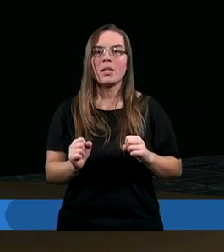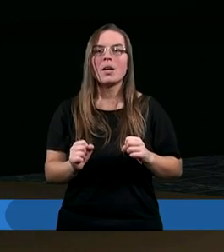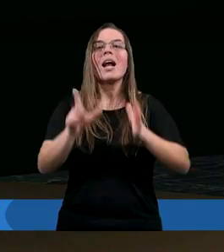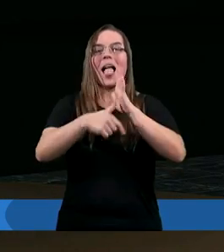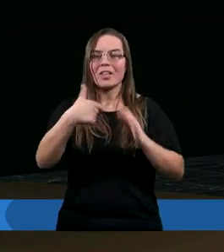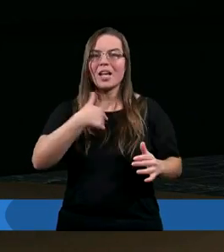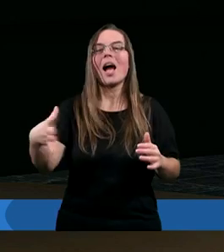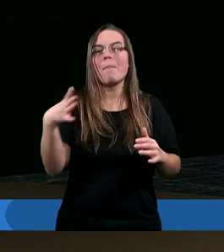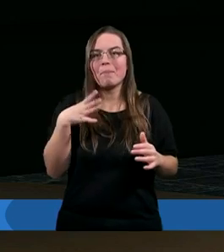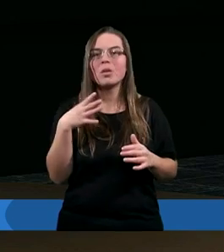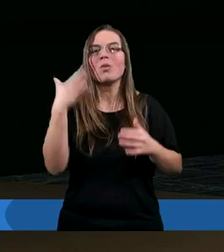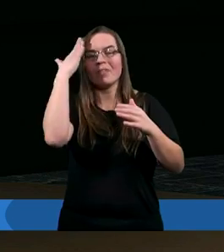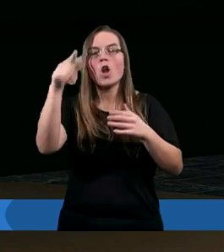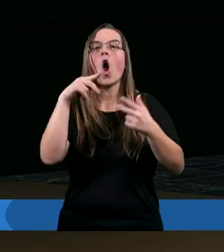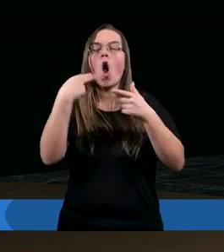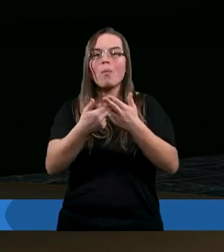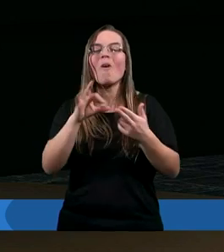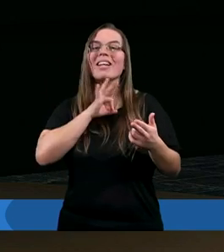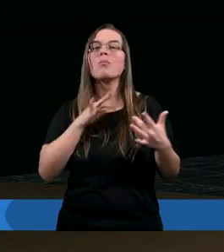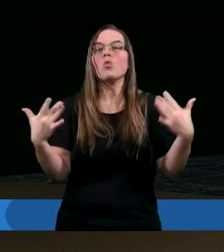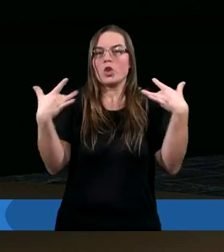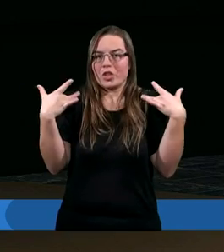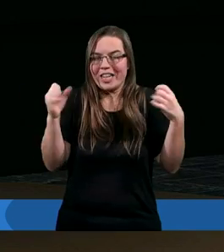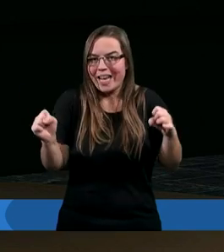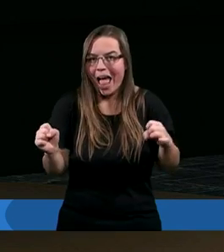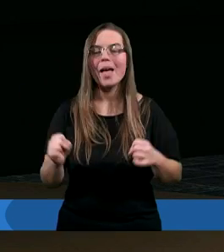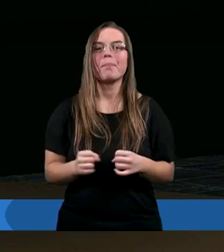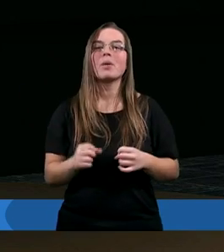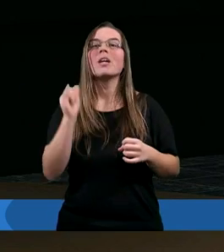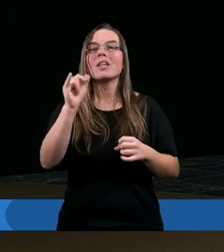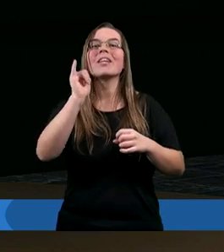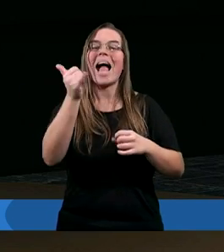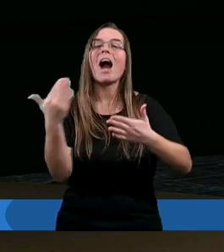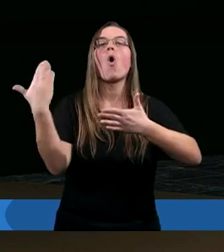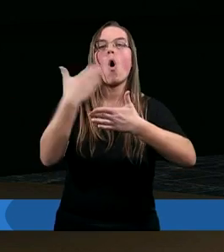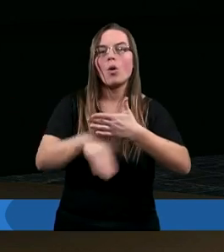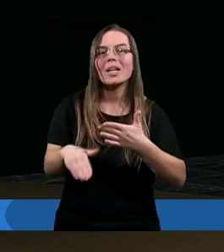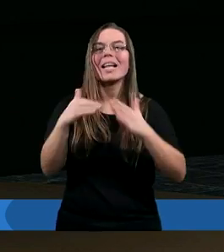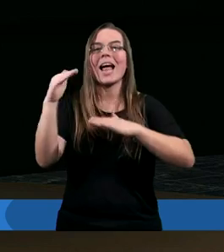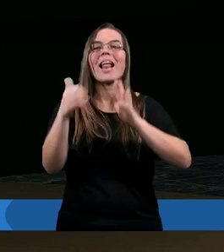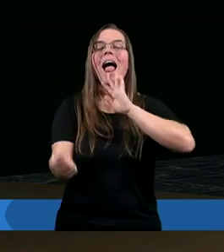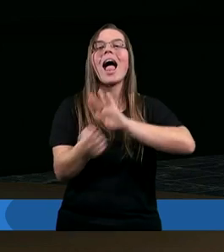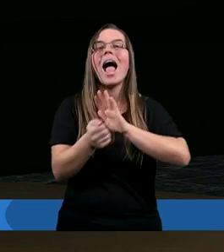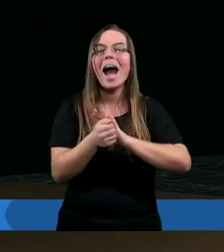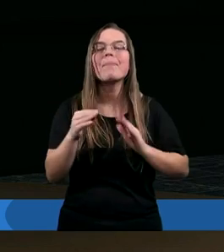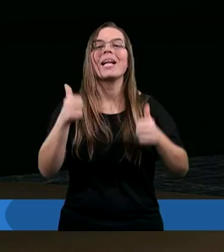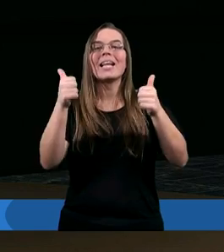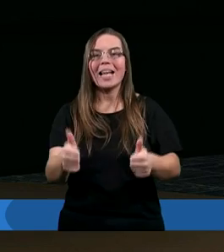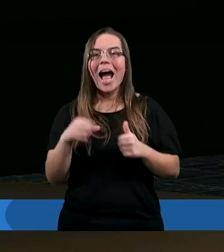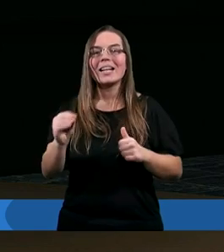Lecz ja wiem, że odkupiciel mój żyje i że jako ostatni nad prochem stanie,